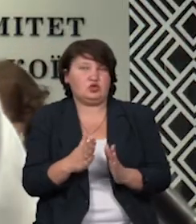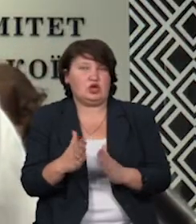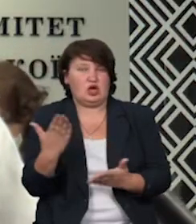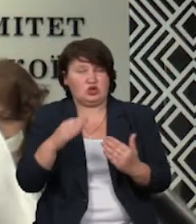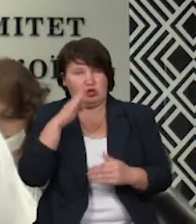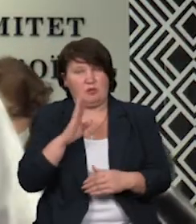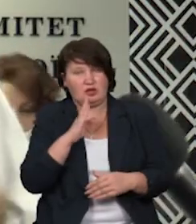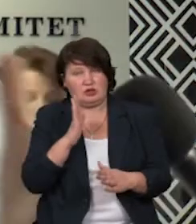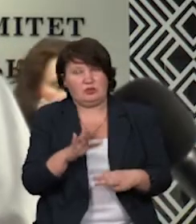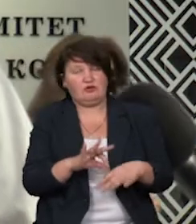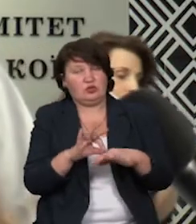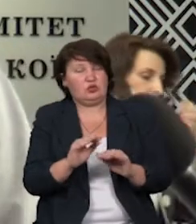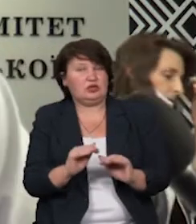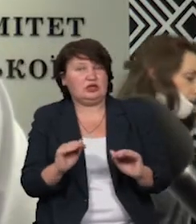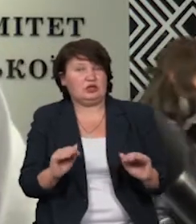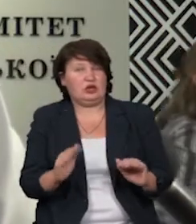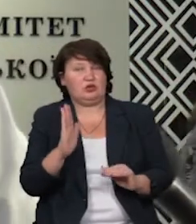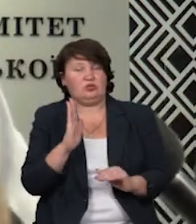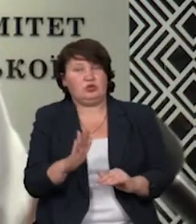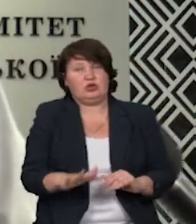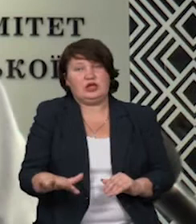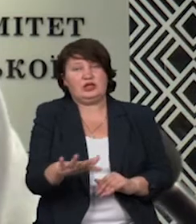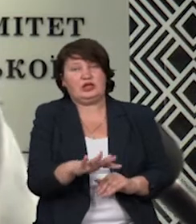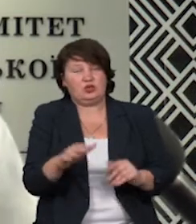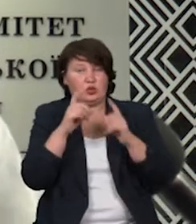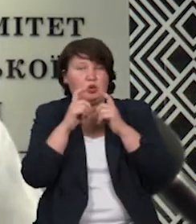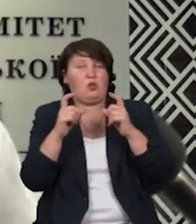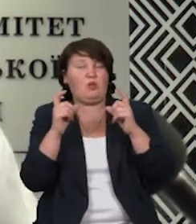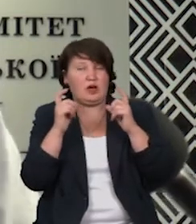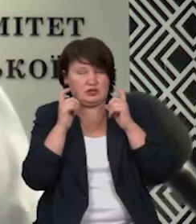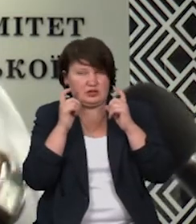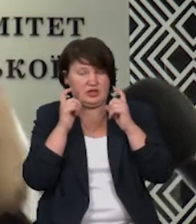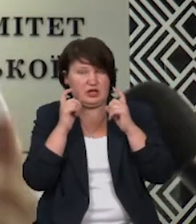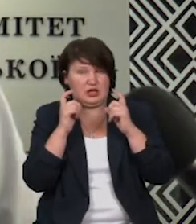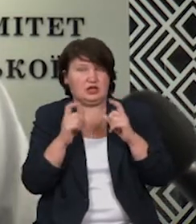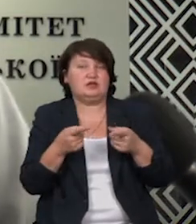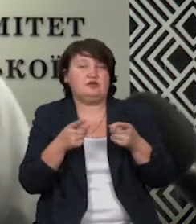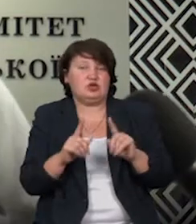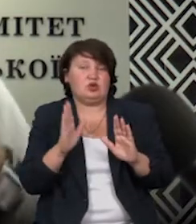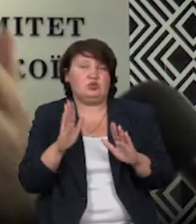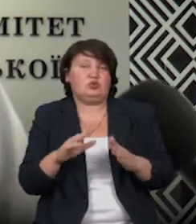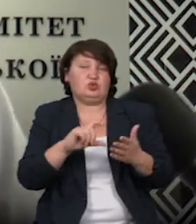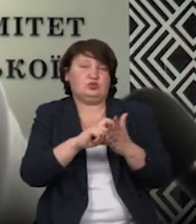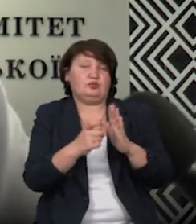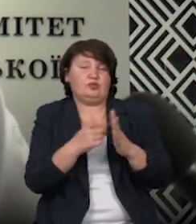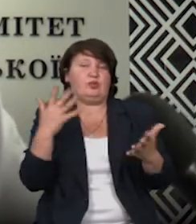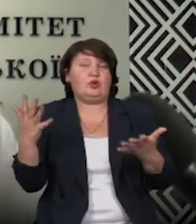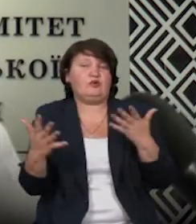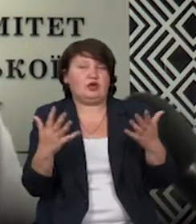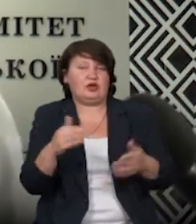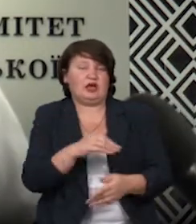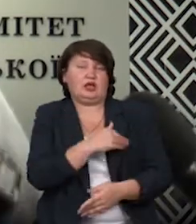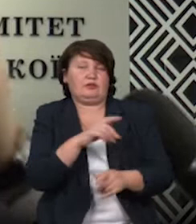приводять дітей, вони будуть на території, відповідно, в масках, відповідно, провітрювання, температурний